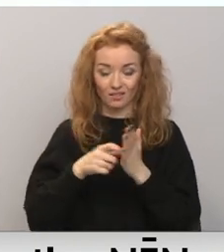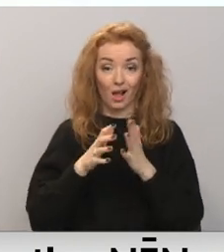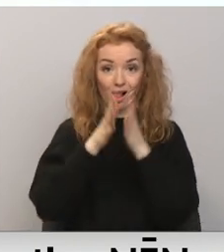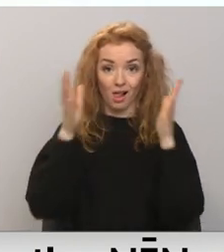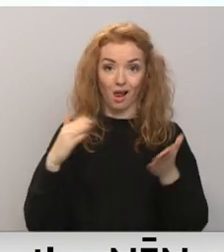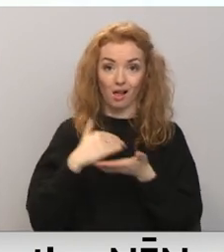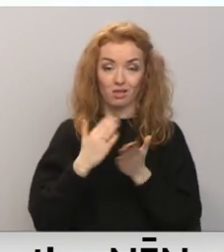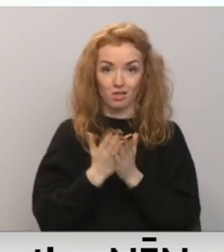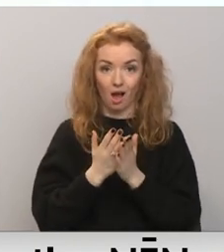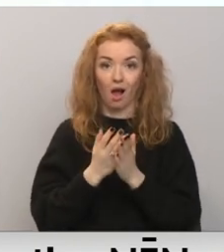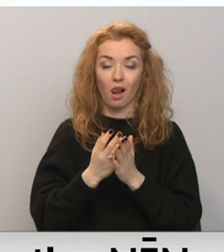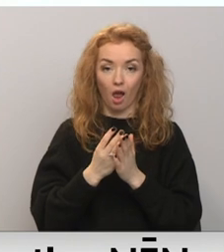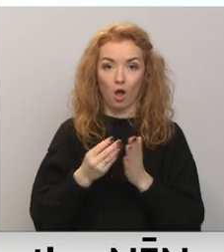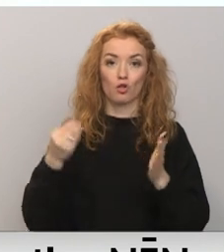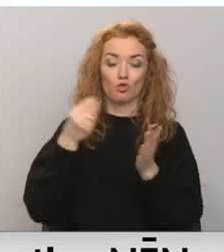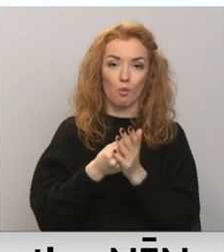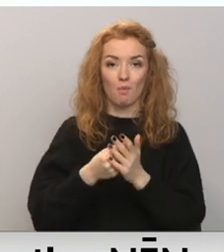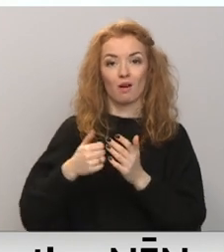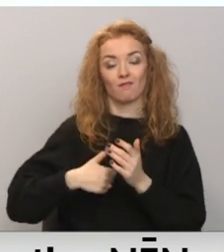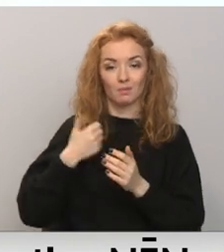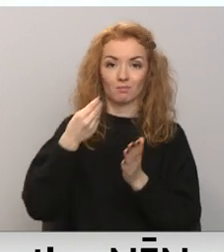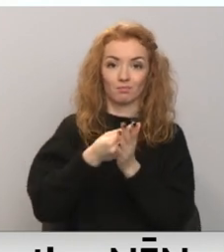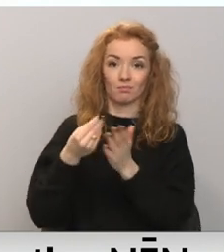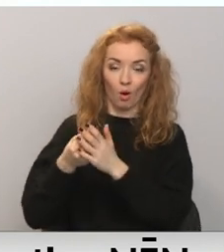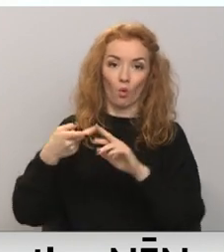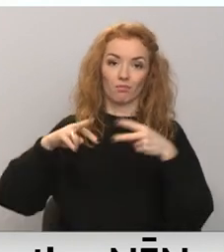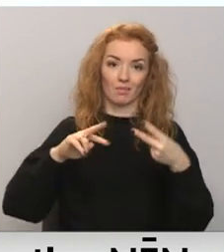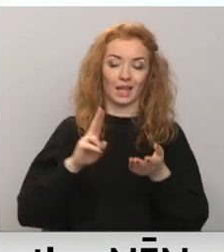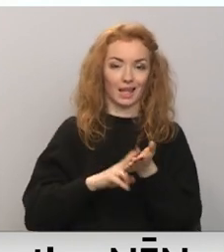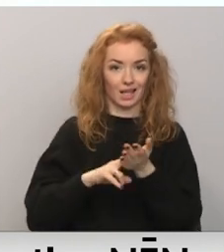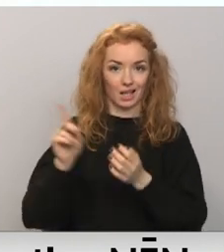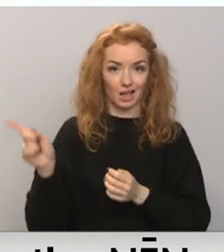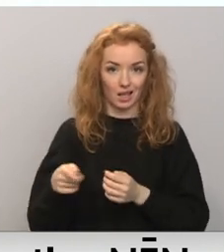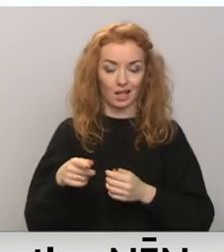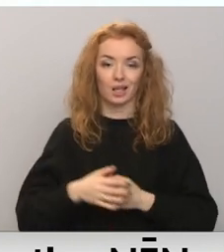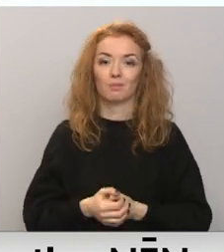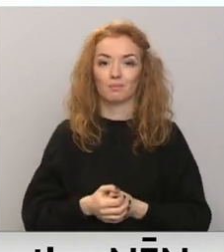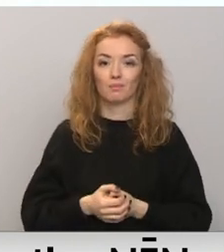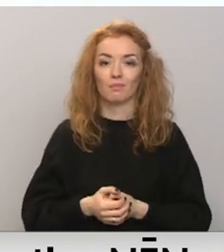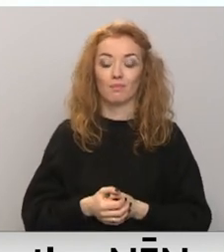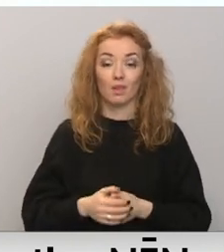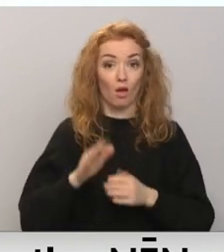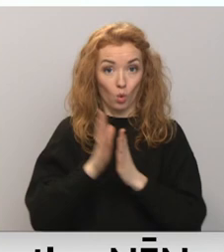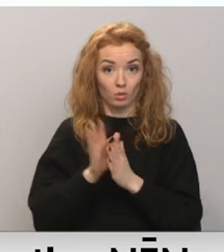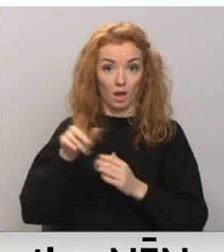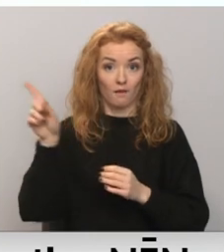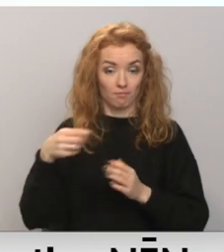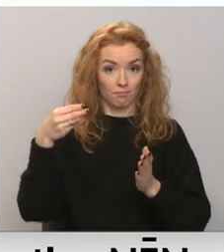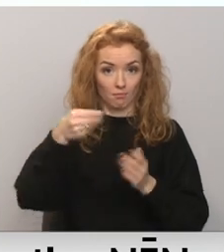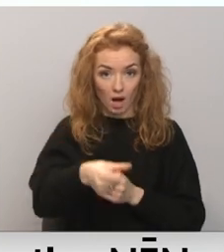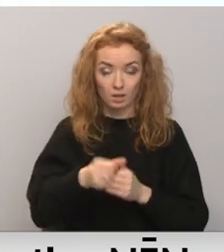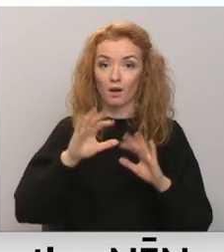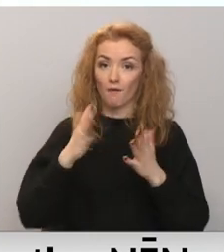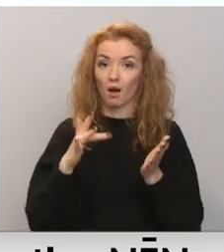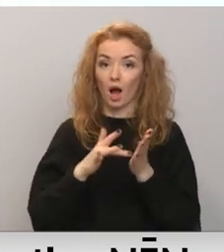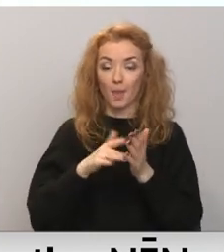daļu pārperk pārpercēja, kas laiži iekšā īmērts. Nu, tad vainu viņi maksā, vainu viņi ļauj kādam